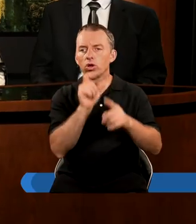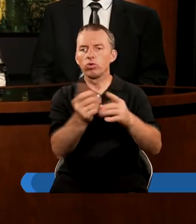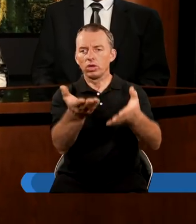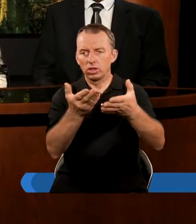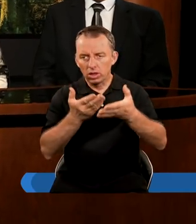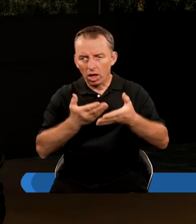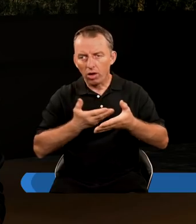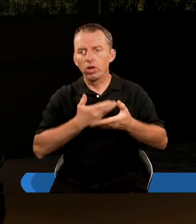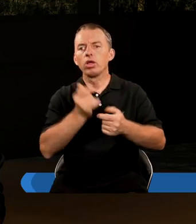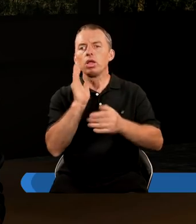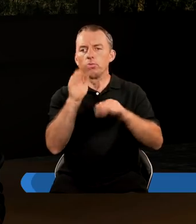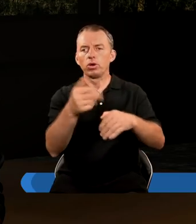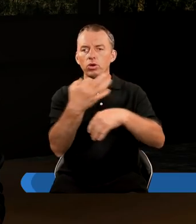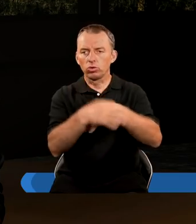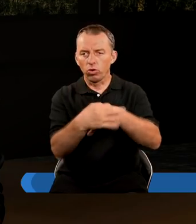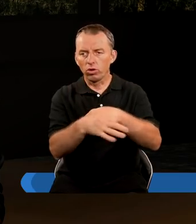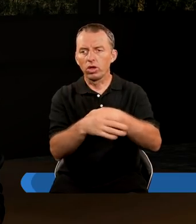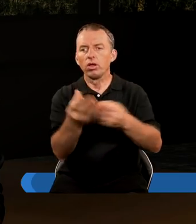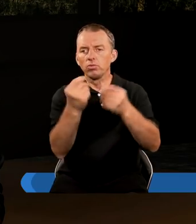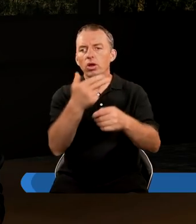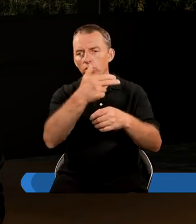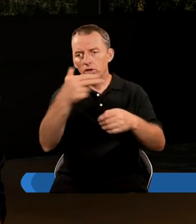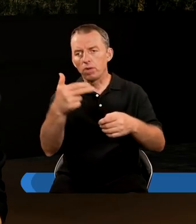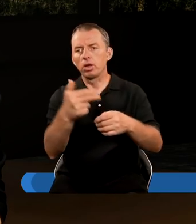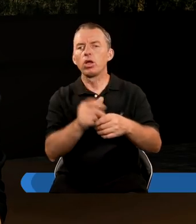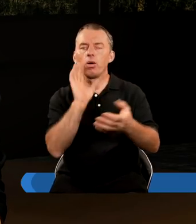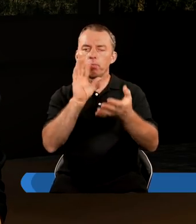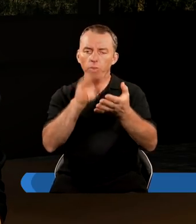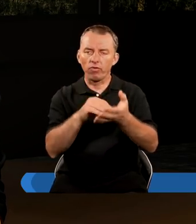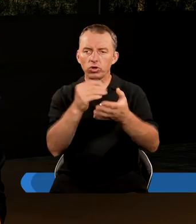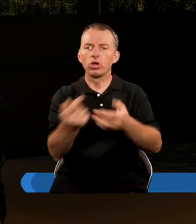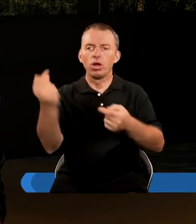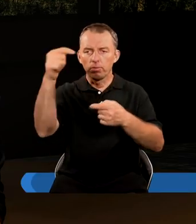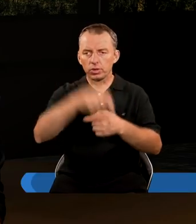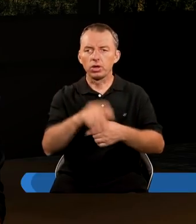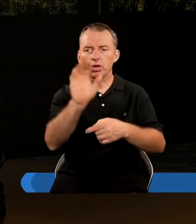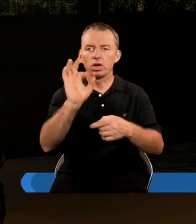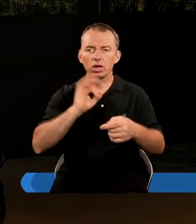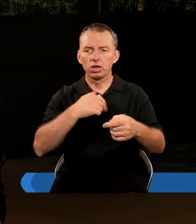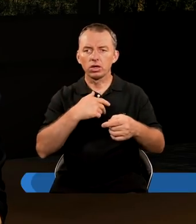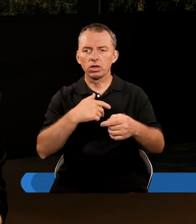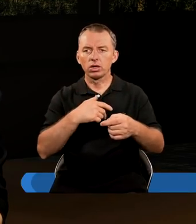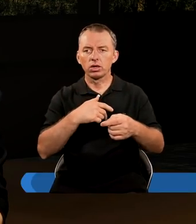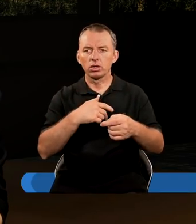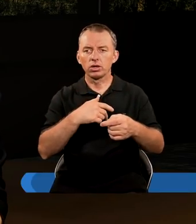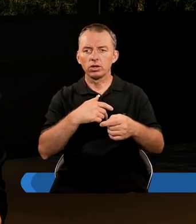które nam dałeś i za to, że teraz będziemy mogli studiować ten wspaniały temat o powtórnym przyjściu Twojego Syna, że